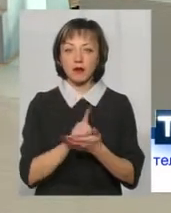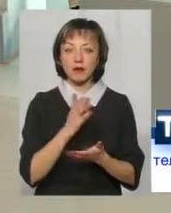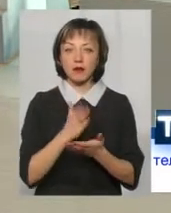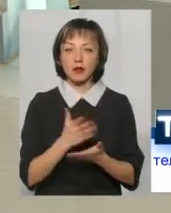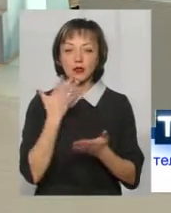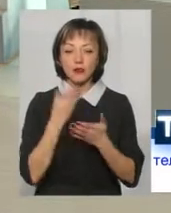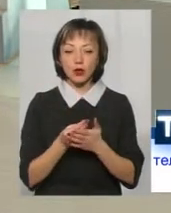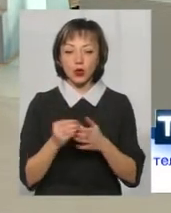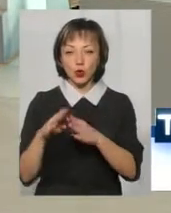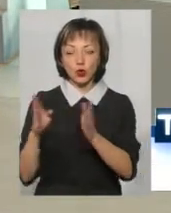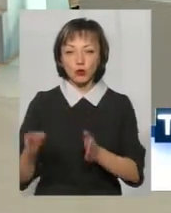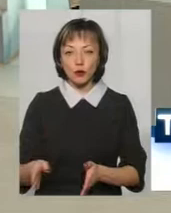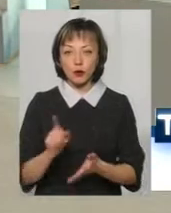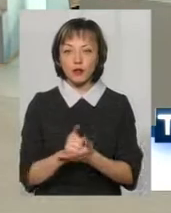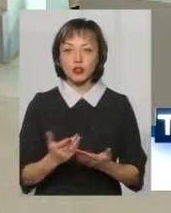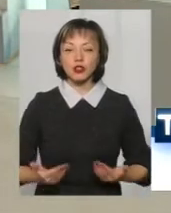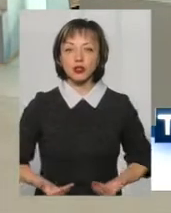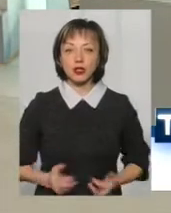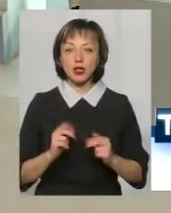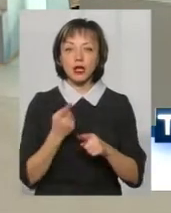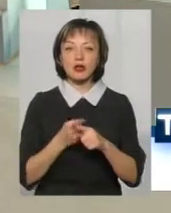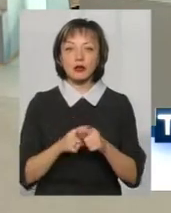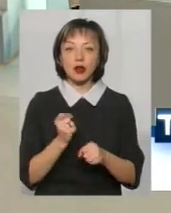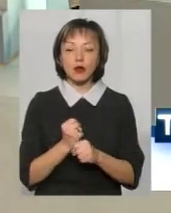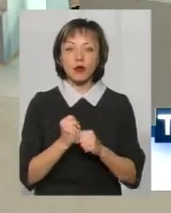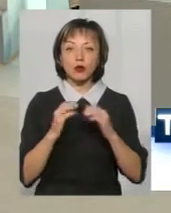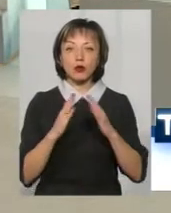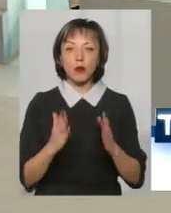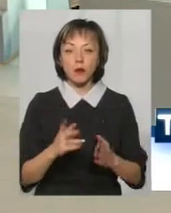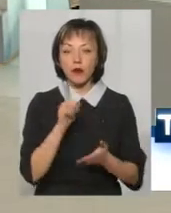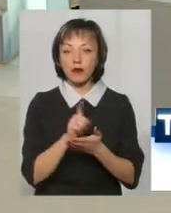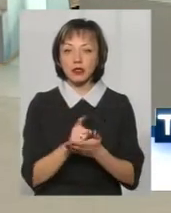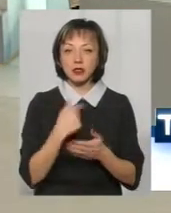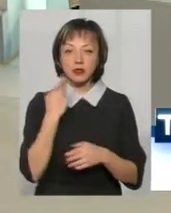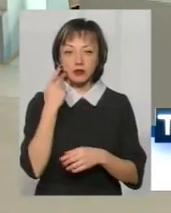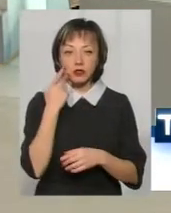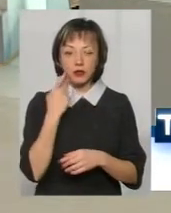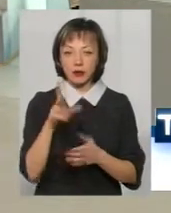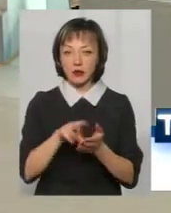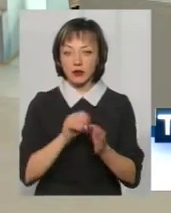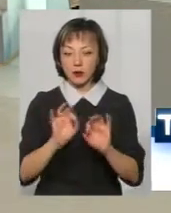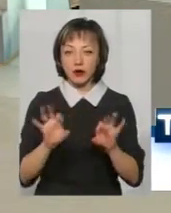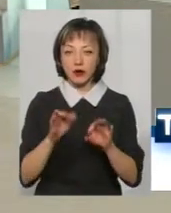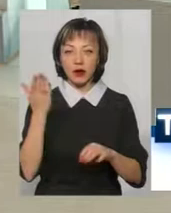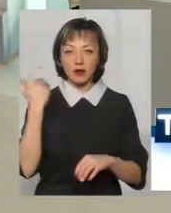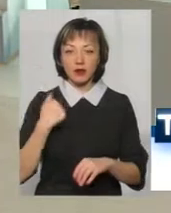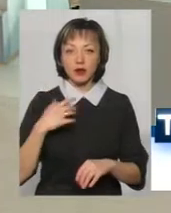свою тумбочку, вона повинна жити так, як вона це робить вдома. Вона повинна, якщо її, наприклад, я завжди навожу цей приклад, в свій час я була директором школи-інтернату,